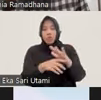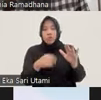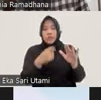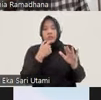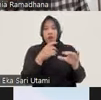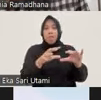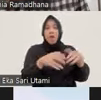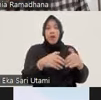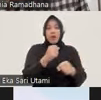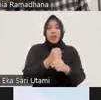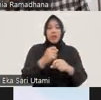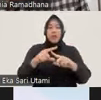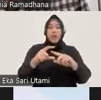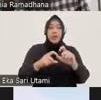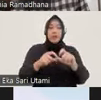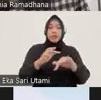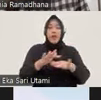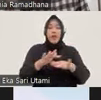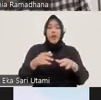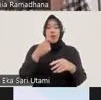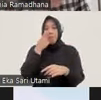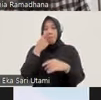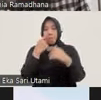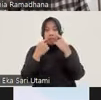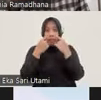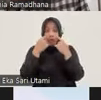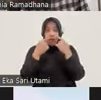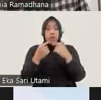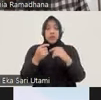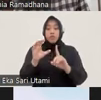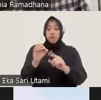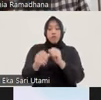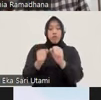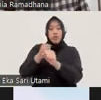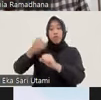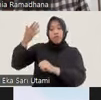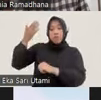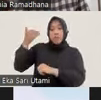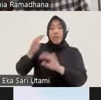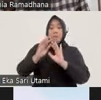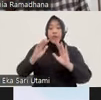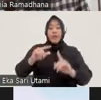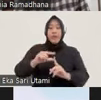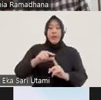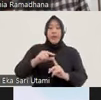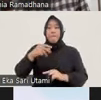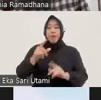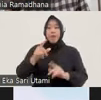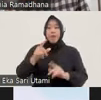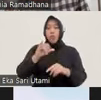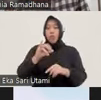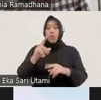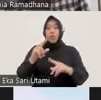Belum lagi, kalau kita tarik 10 tahun ke belakang, ada banyak perwira tinggi Polri yang terlibat